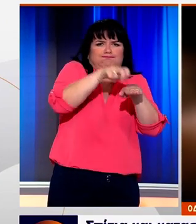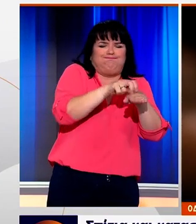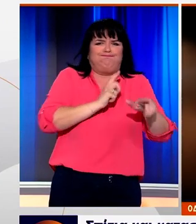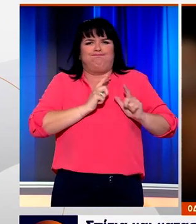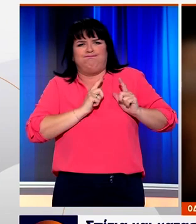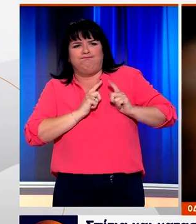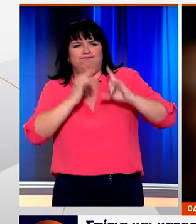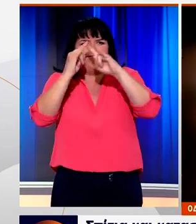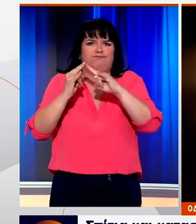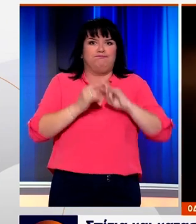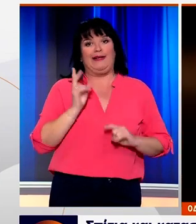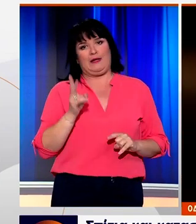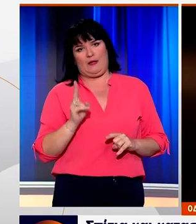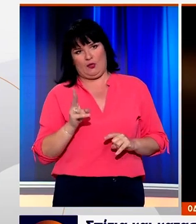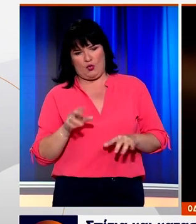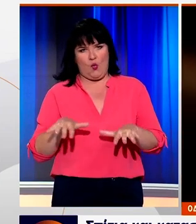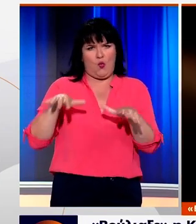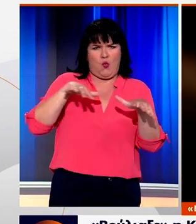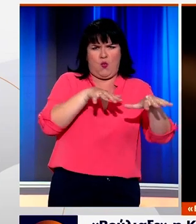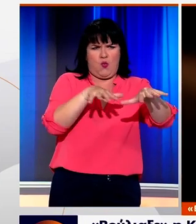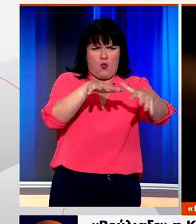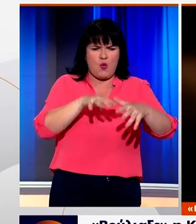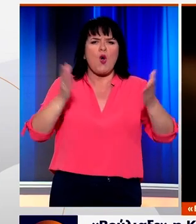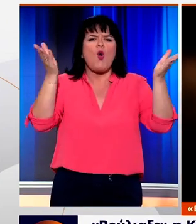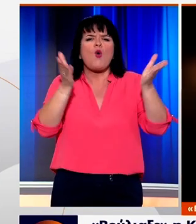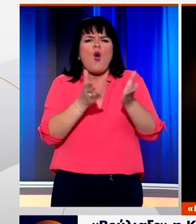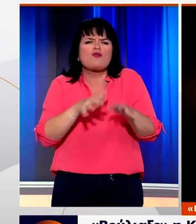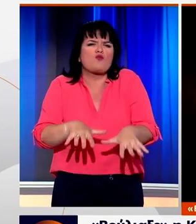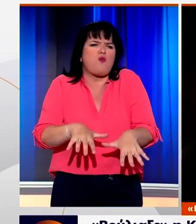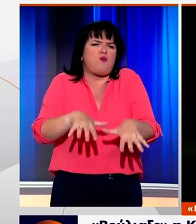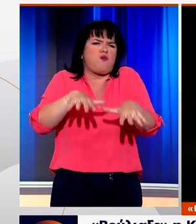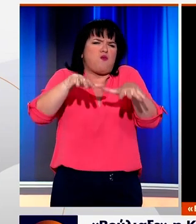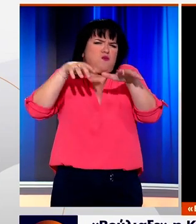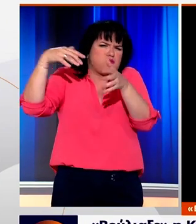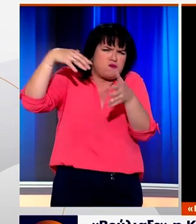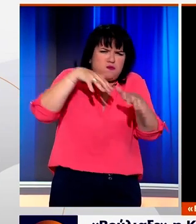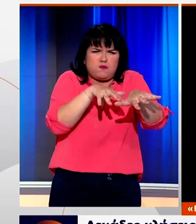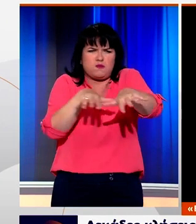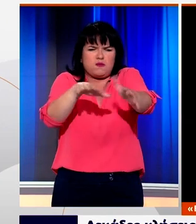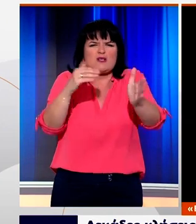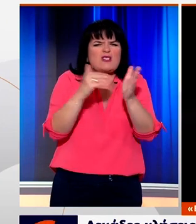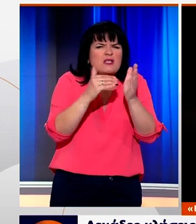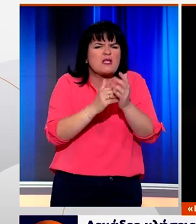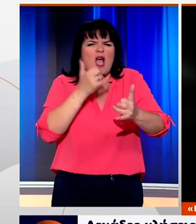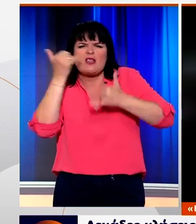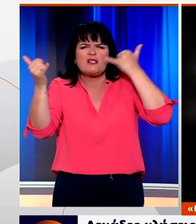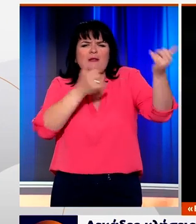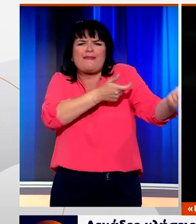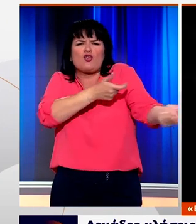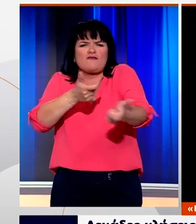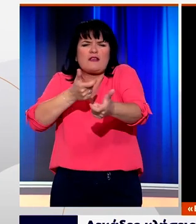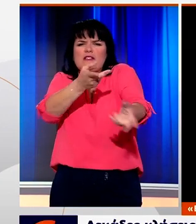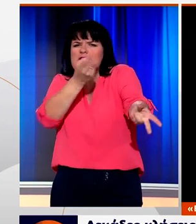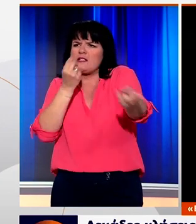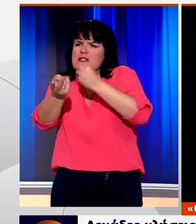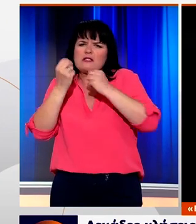και κατασκηνοτές κινδύνευσαν. Βούλιαξε η Κόρινθος από το πέρασμα της κακοκαιρίας. Δεκάδες κλήσεις δέχτηκε η πυροσβεστική